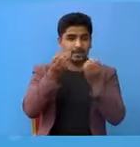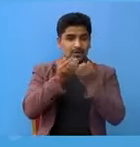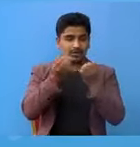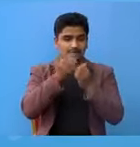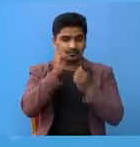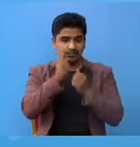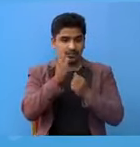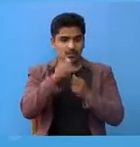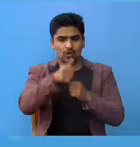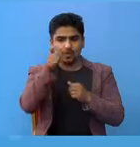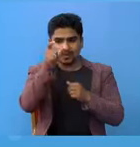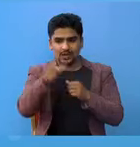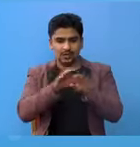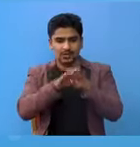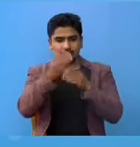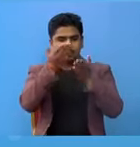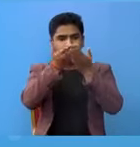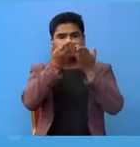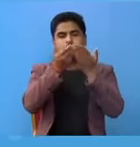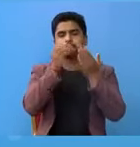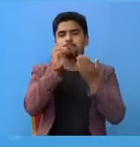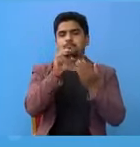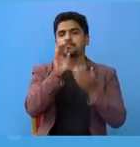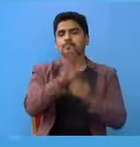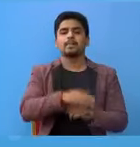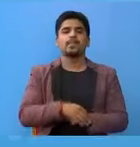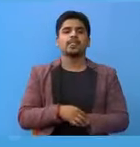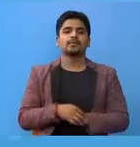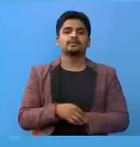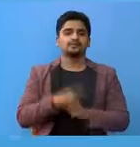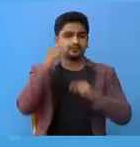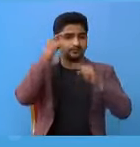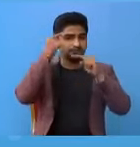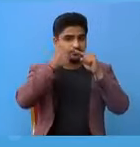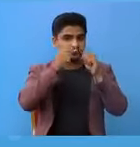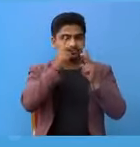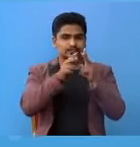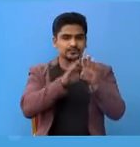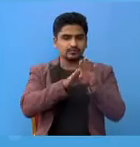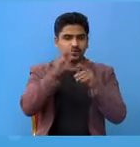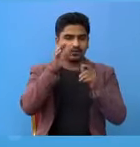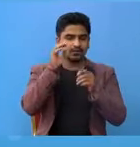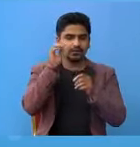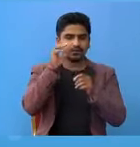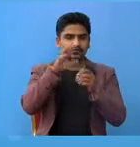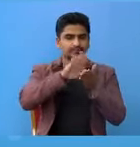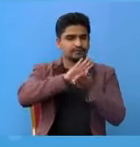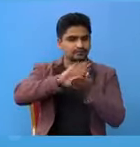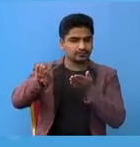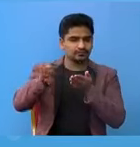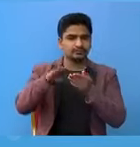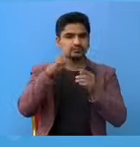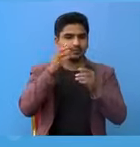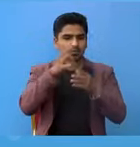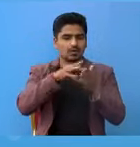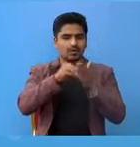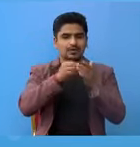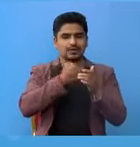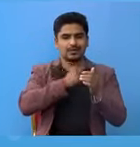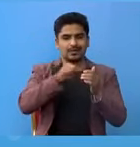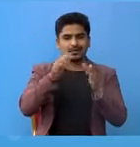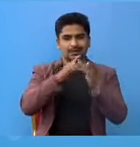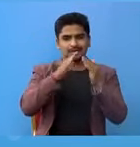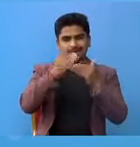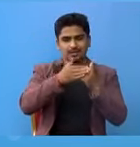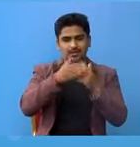जसले अन्यवेक्तिय अर लाई पनी उत्वरेणा मिलो नकारात्मक कुर्याहरूलाई निर्शाइद गरों परिवार आफन्ता छिमे